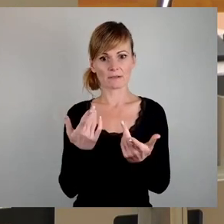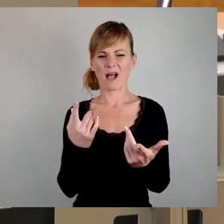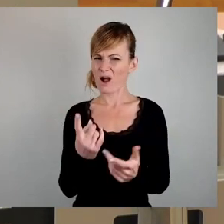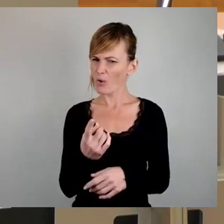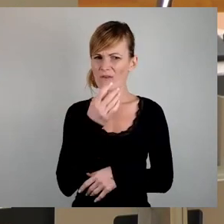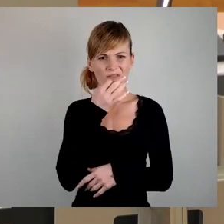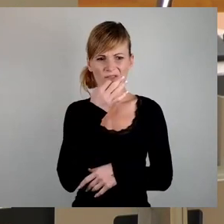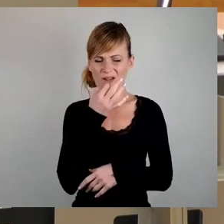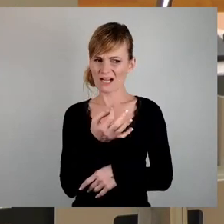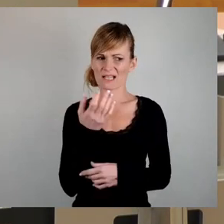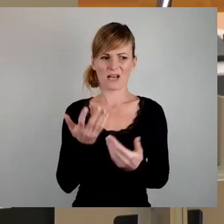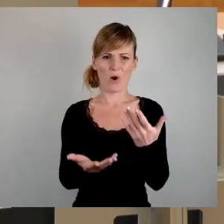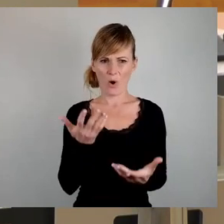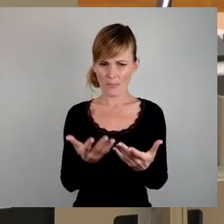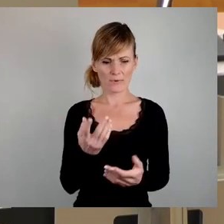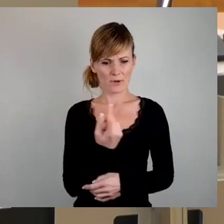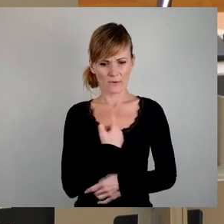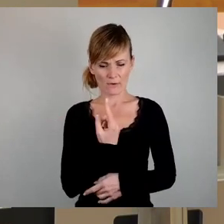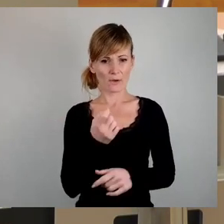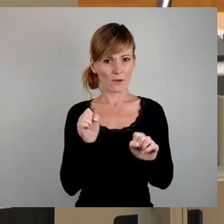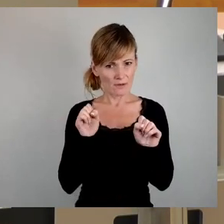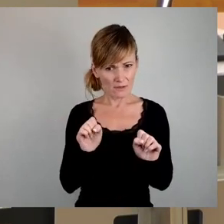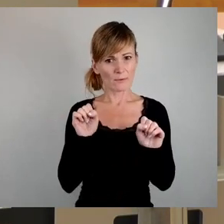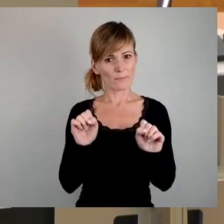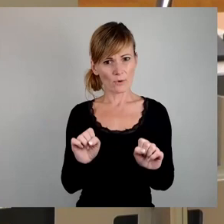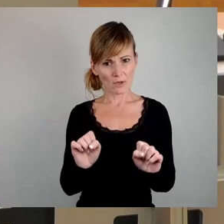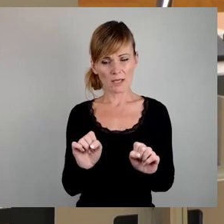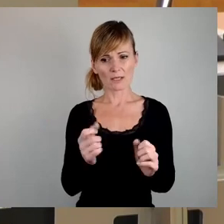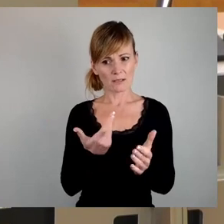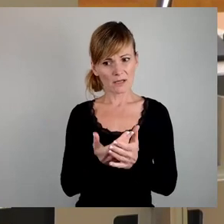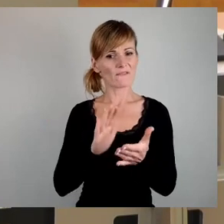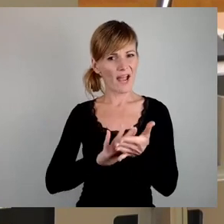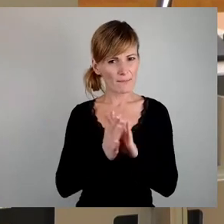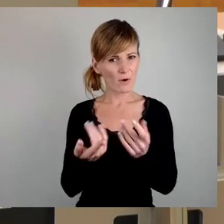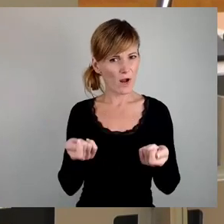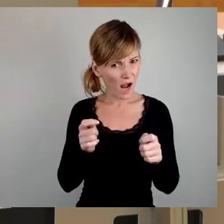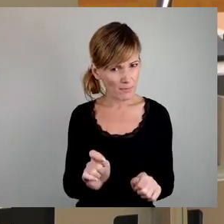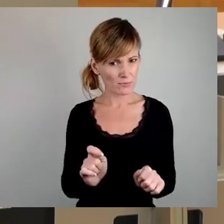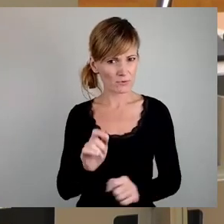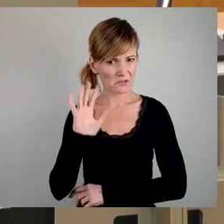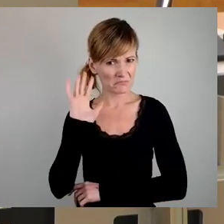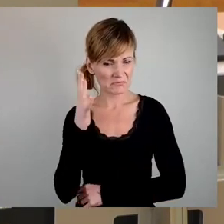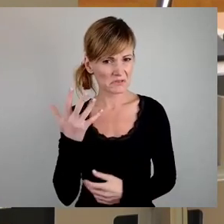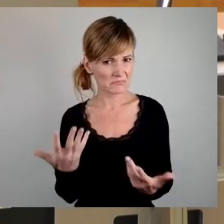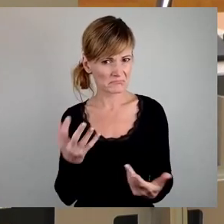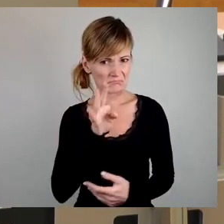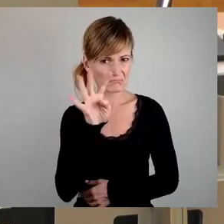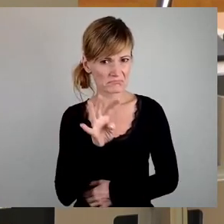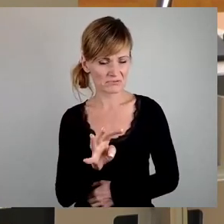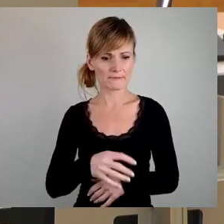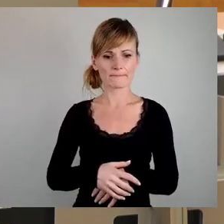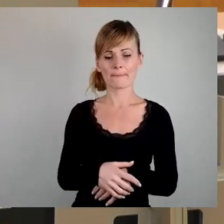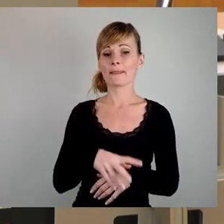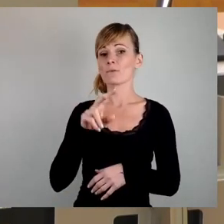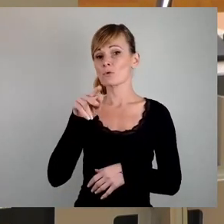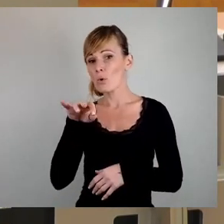ob es uns gelingt, überhaupt zum Abschluss einer Vereinbarung zu kommen. Nach intensiven Verhandlungen mit Vonovia, die